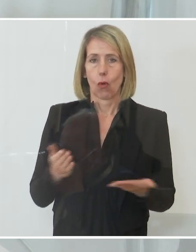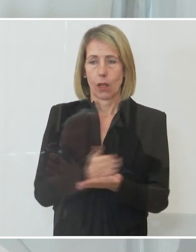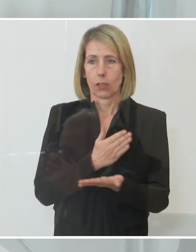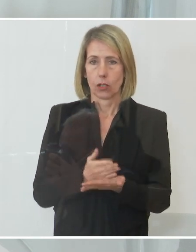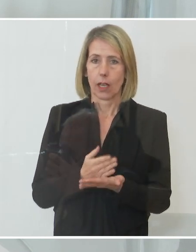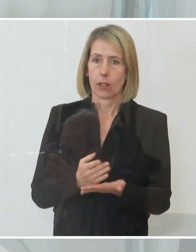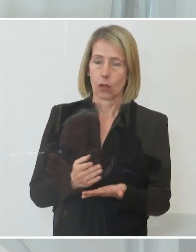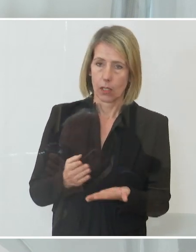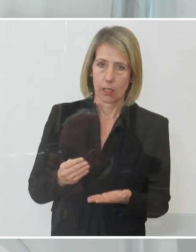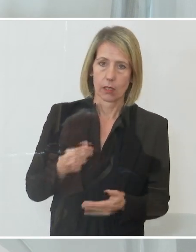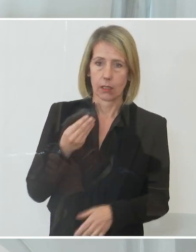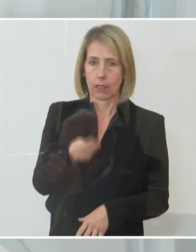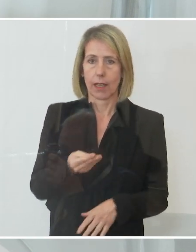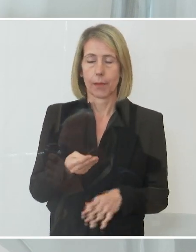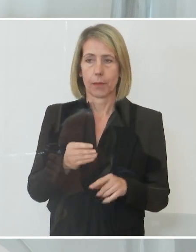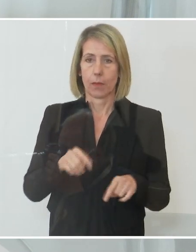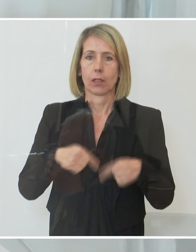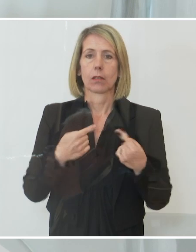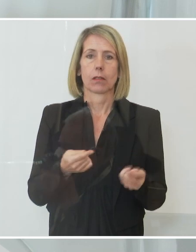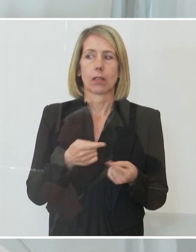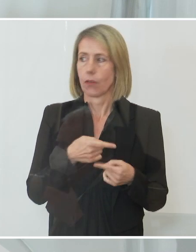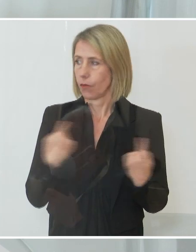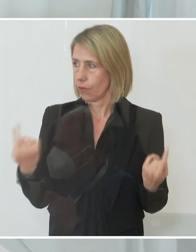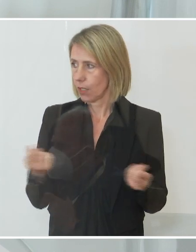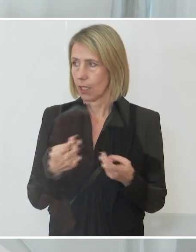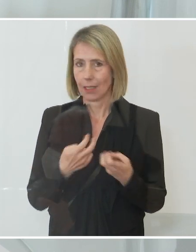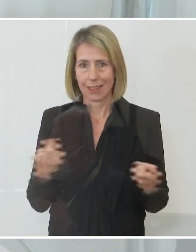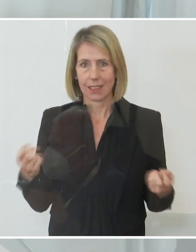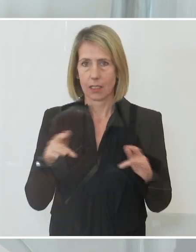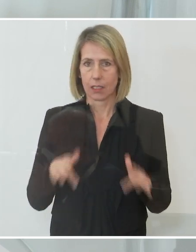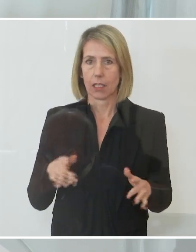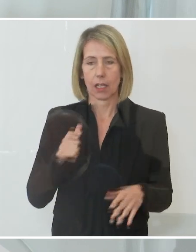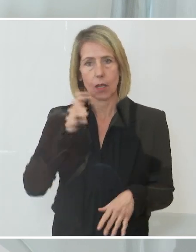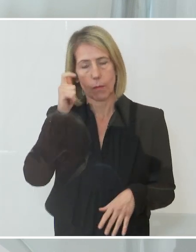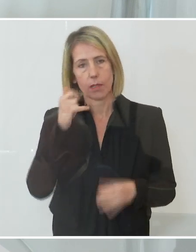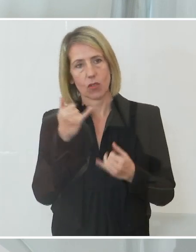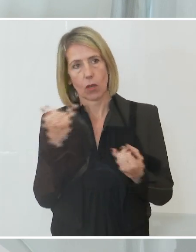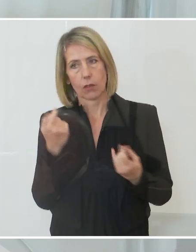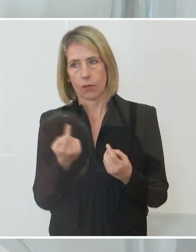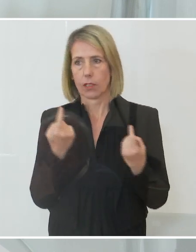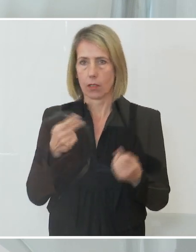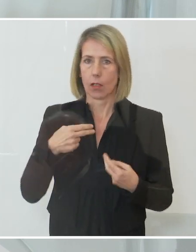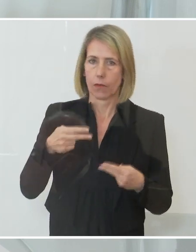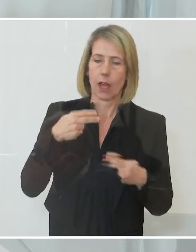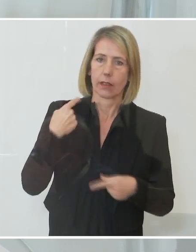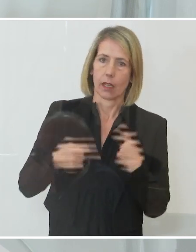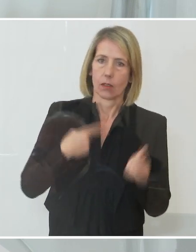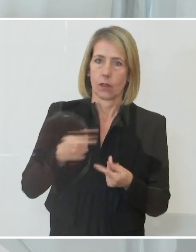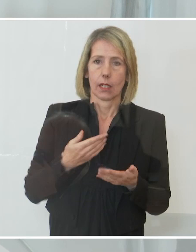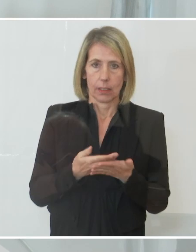Nicht umsonst sind wir alle, die hier sitzen, besorgt, wie sich die Lage weiterentwickelt. Aber